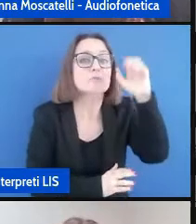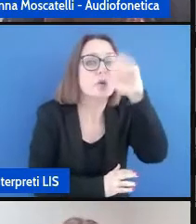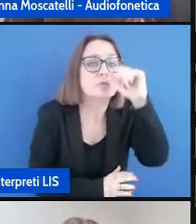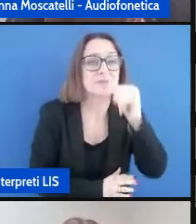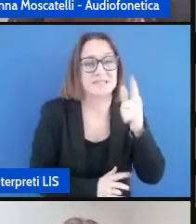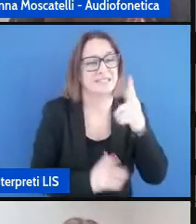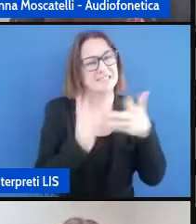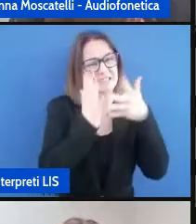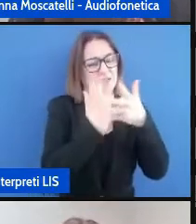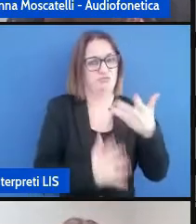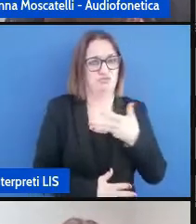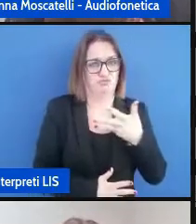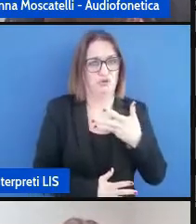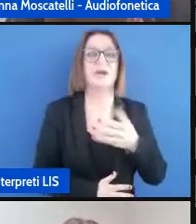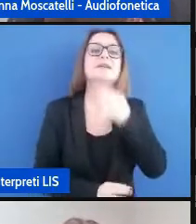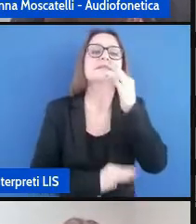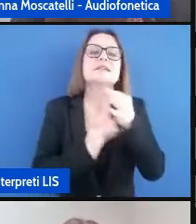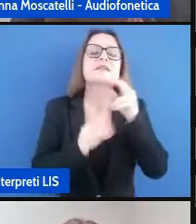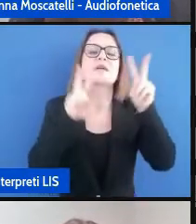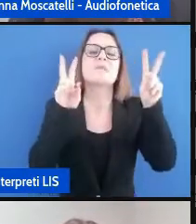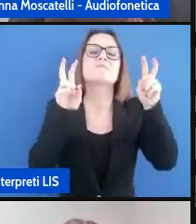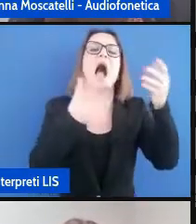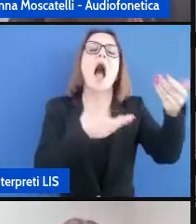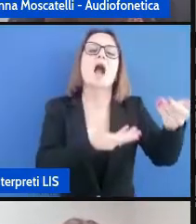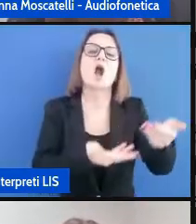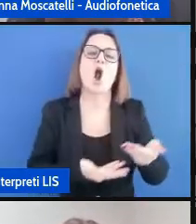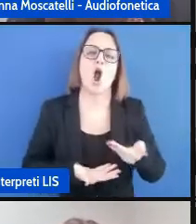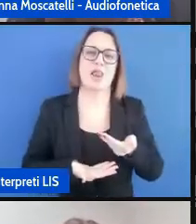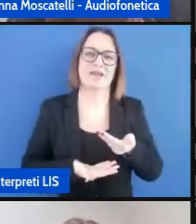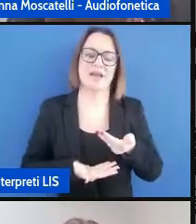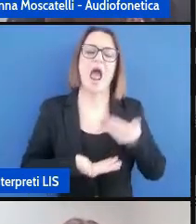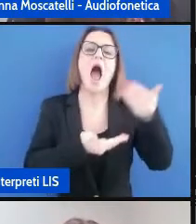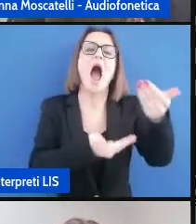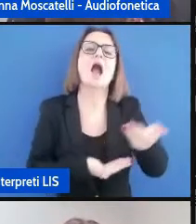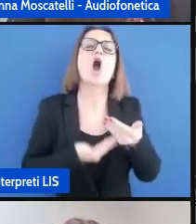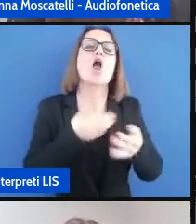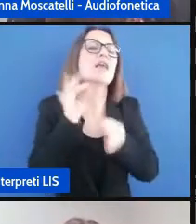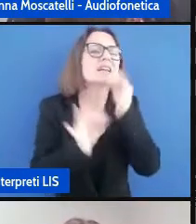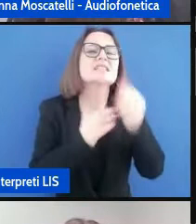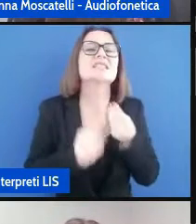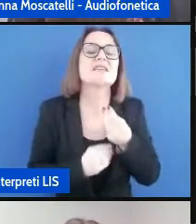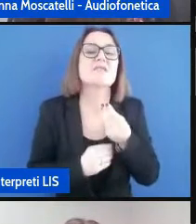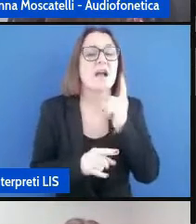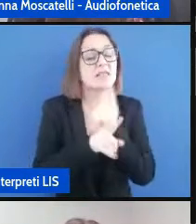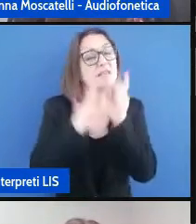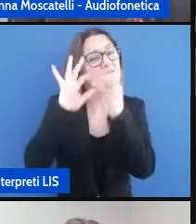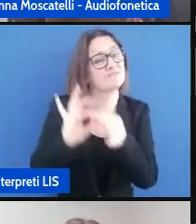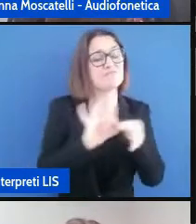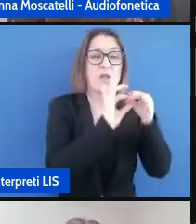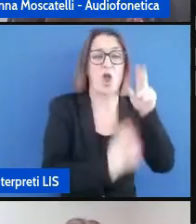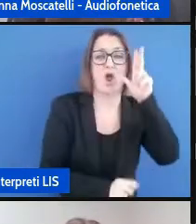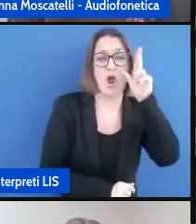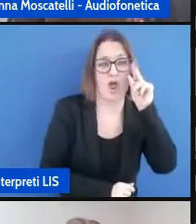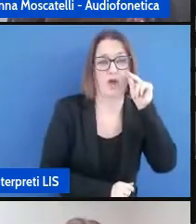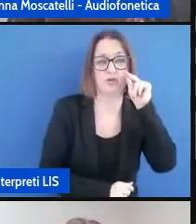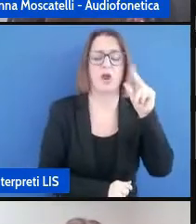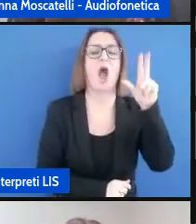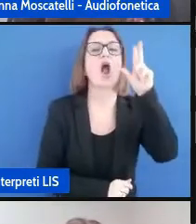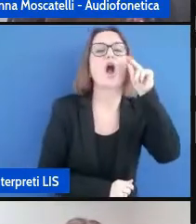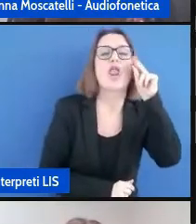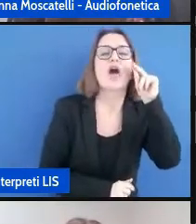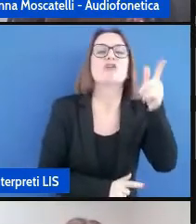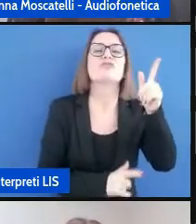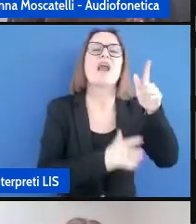accogliere accogliere significa conoscere conoscere la parte medica